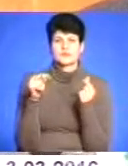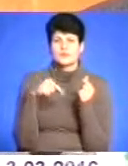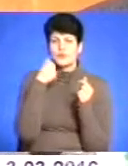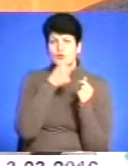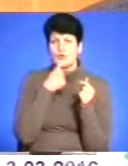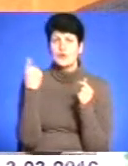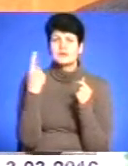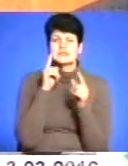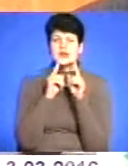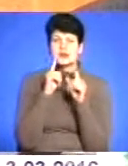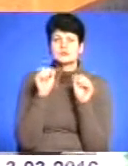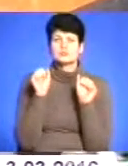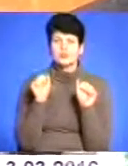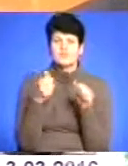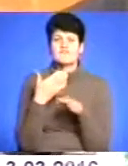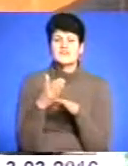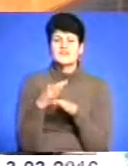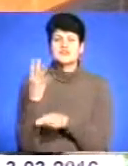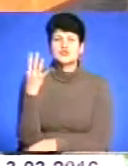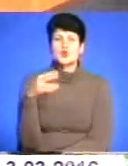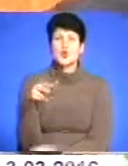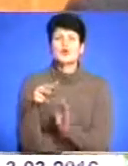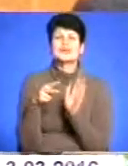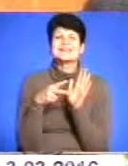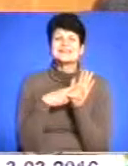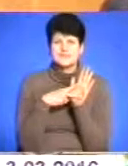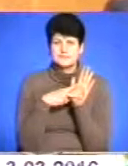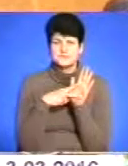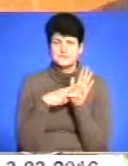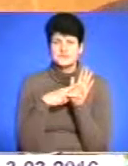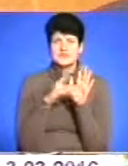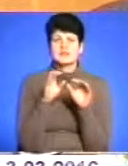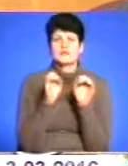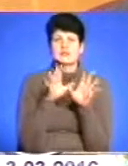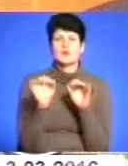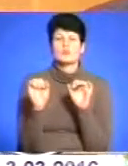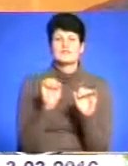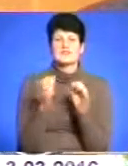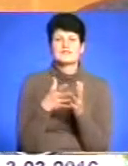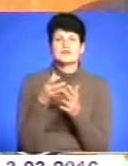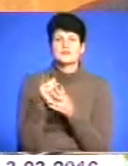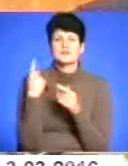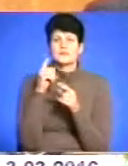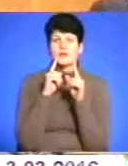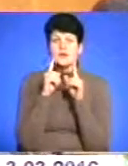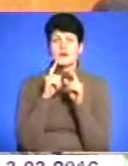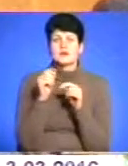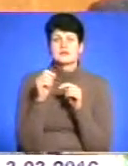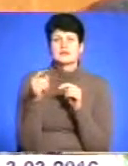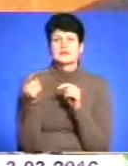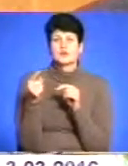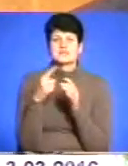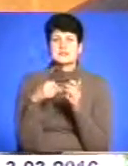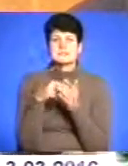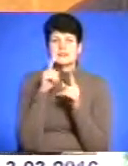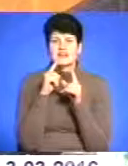обласна рада змогла виділити 47, вони передані на управління і на фінансування обласної ради, а Тернопільська міська рада – 18.